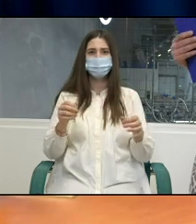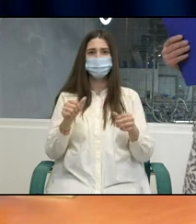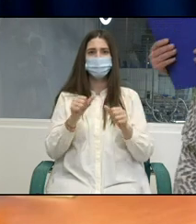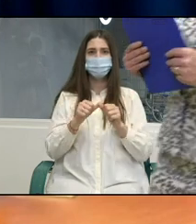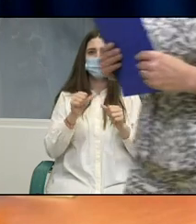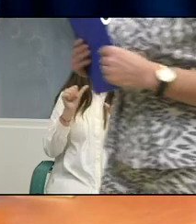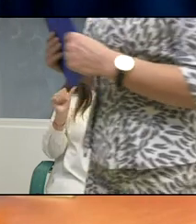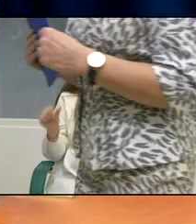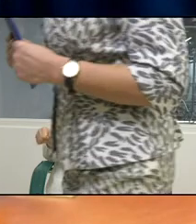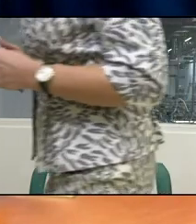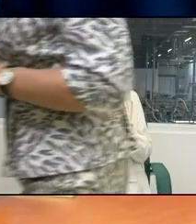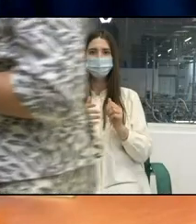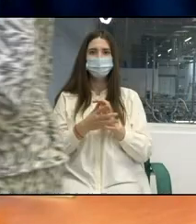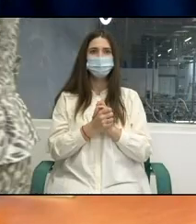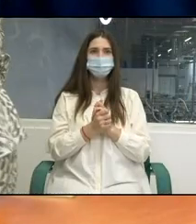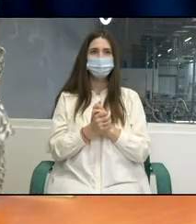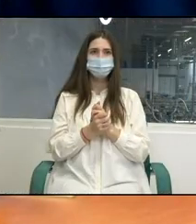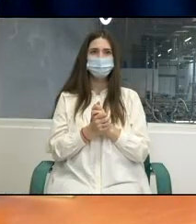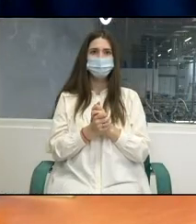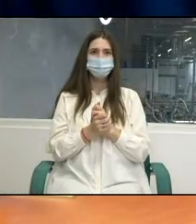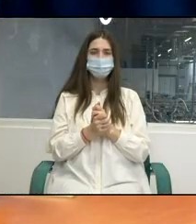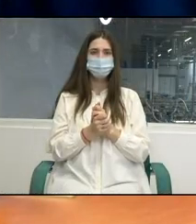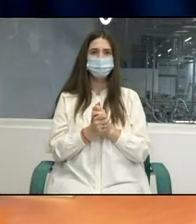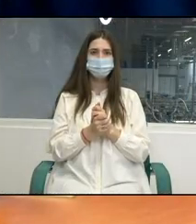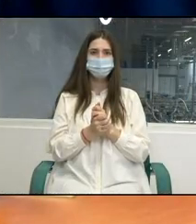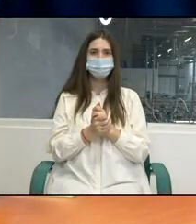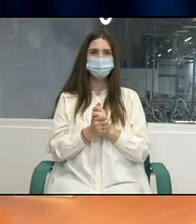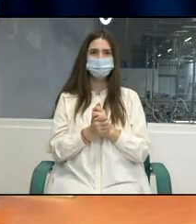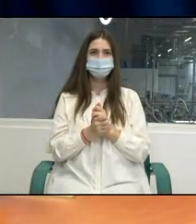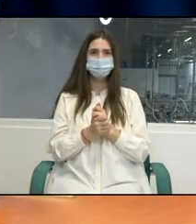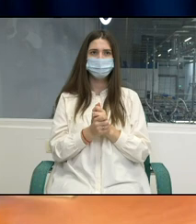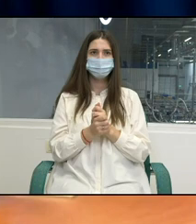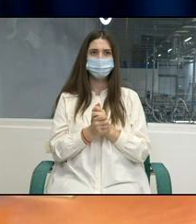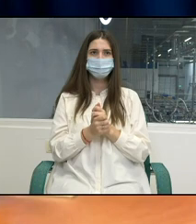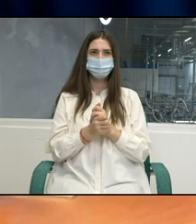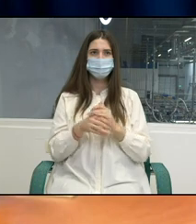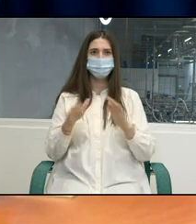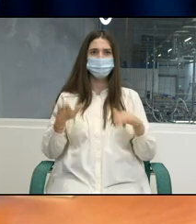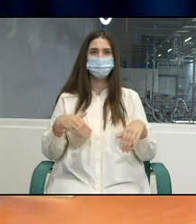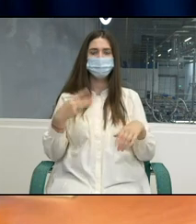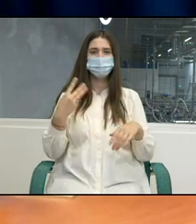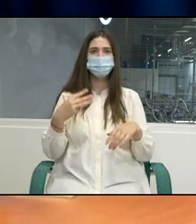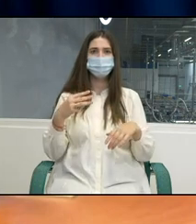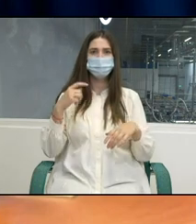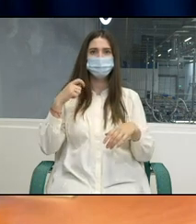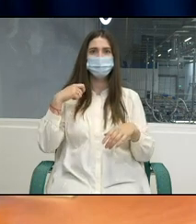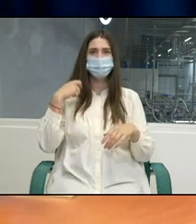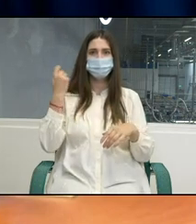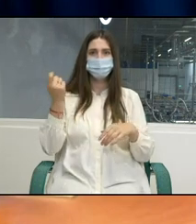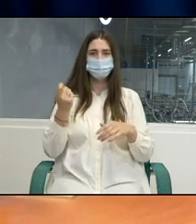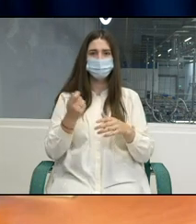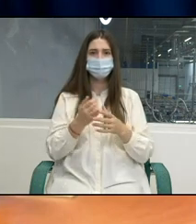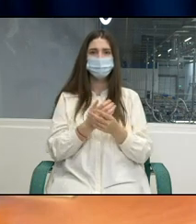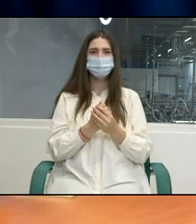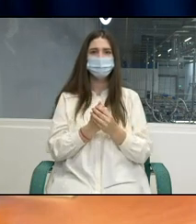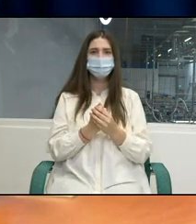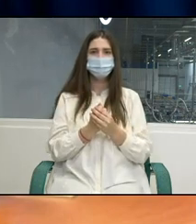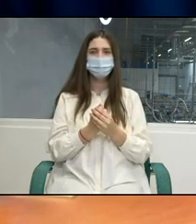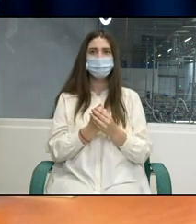OIM este prezentă în țara peste 30 de ani și am reușit deja să participăm la acest